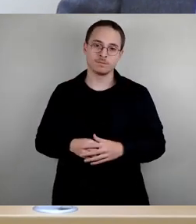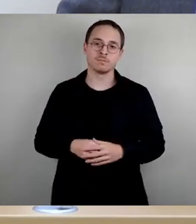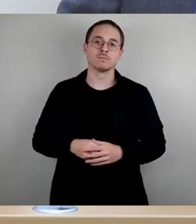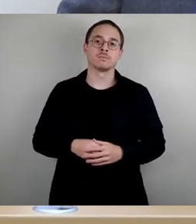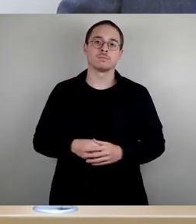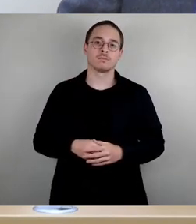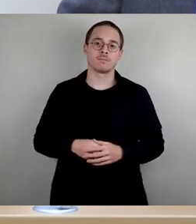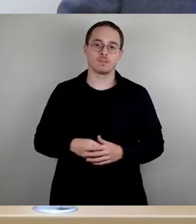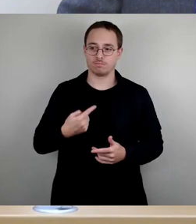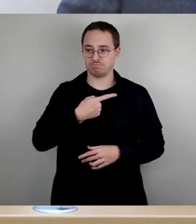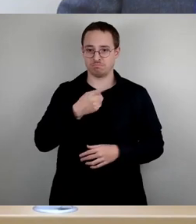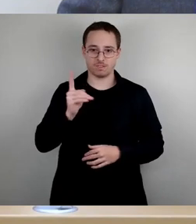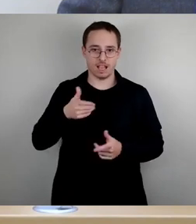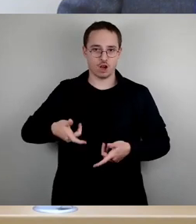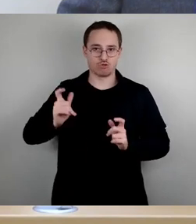bitte um das Stimmzeichen.